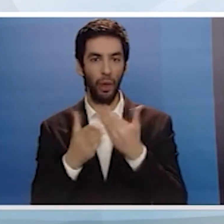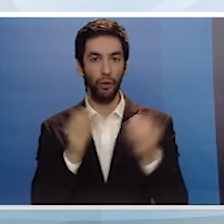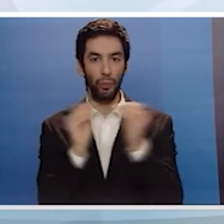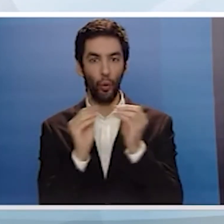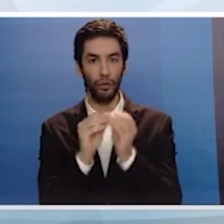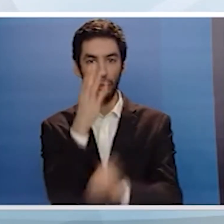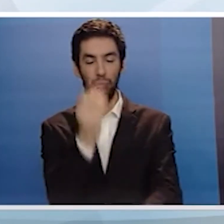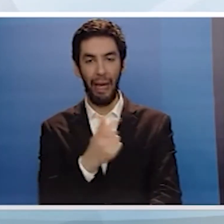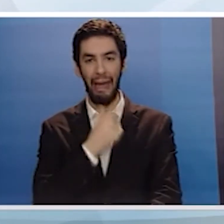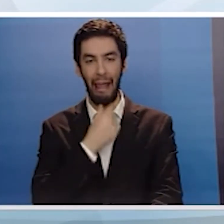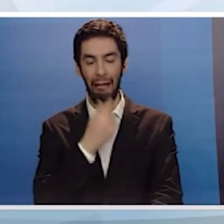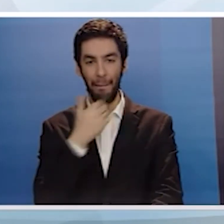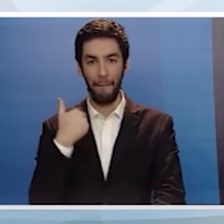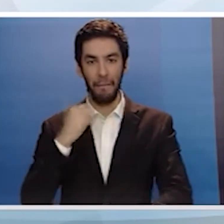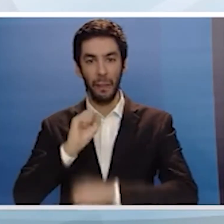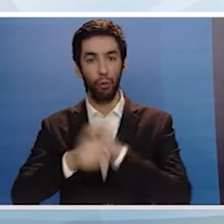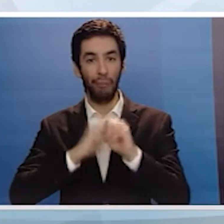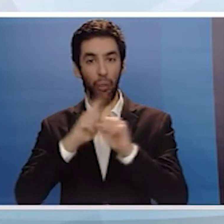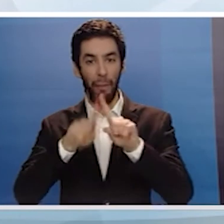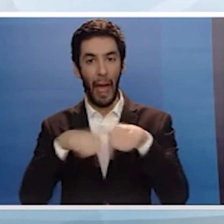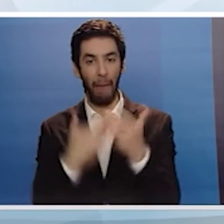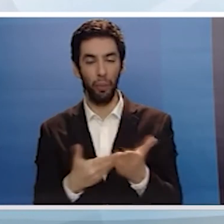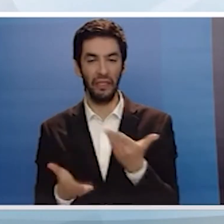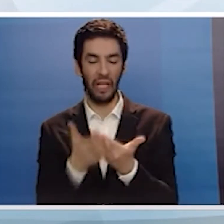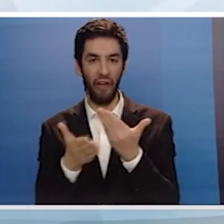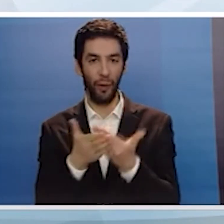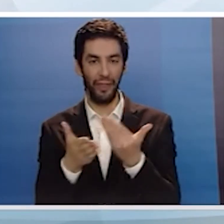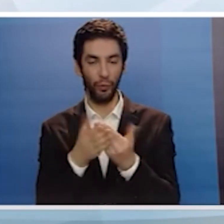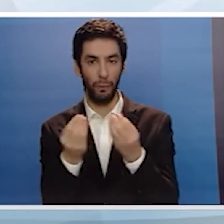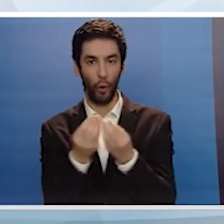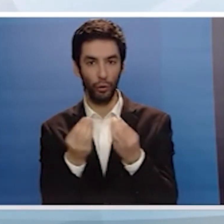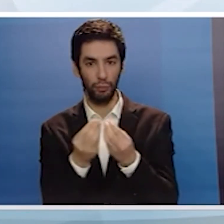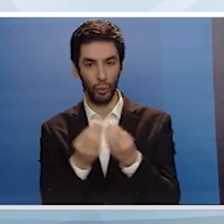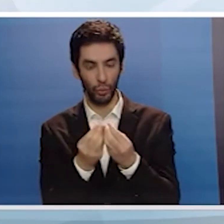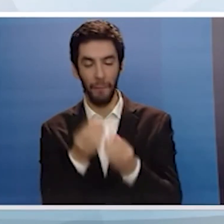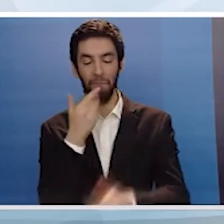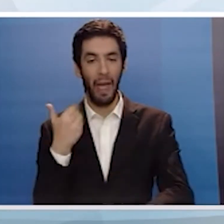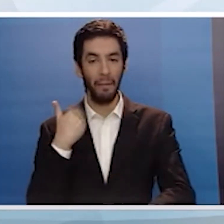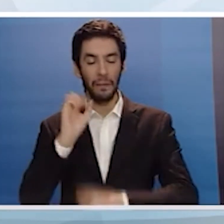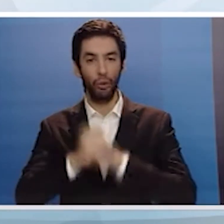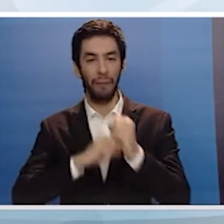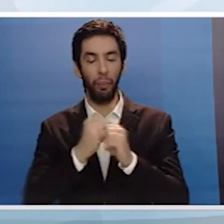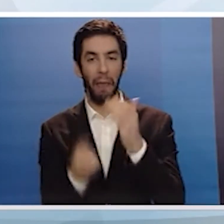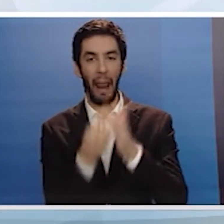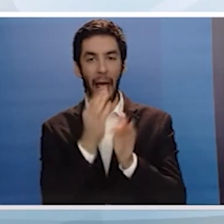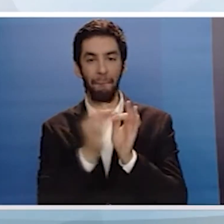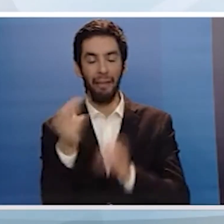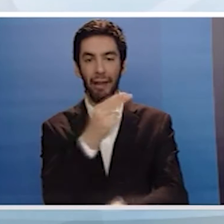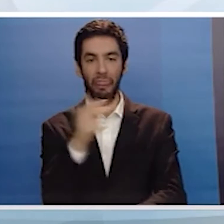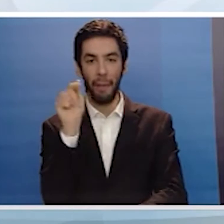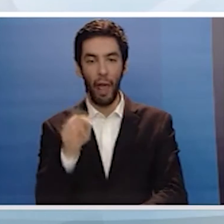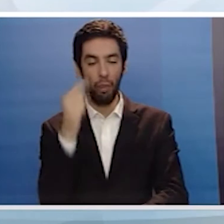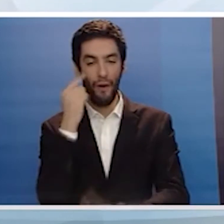στηρίζει έμπραχτα με δράσεις κοινωνικής και οικονομικής πολιτικής να προωθεί μέτρα για δικαιότερη εγκατανομή των φρολικών βαρών